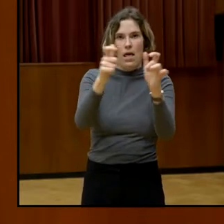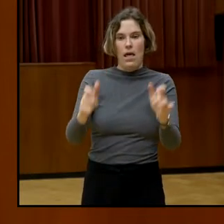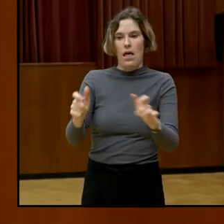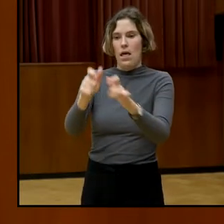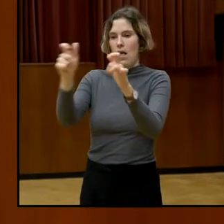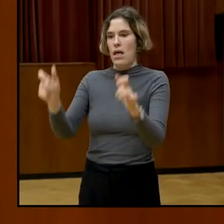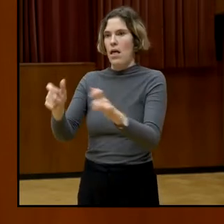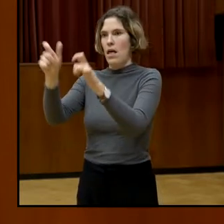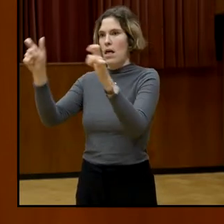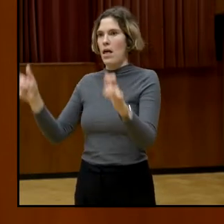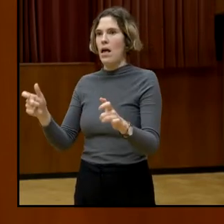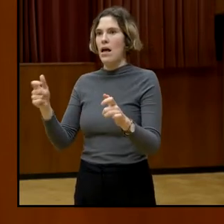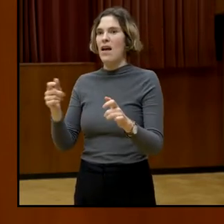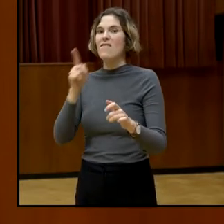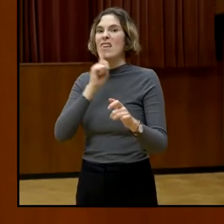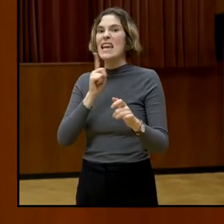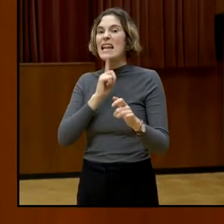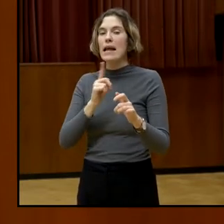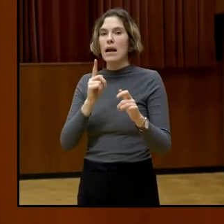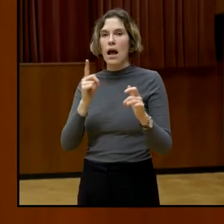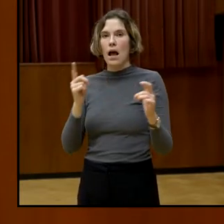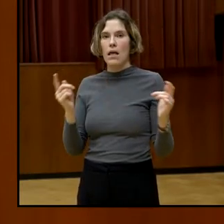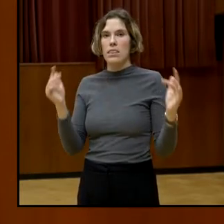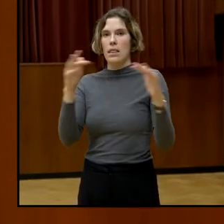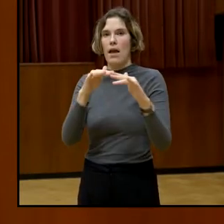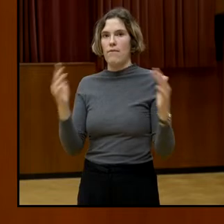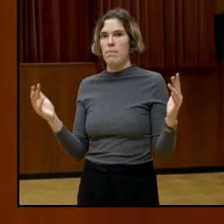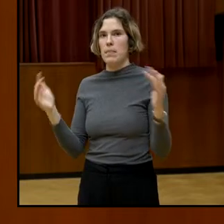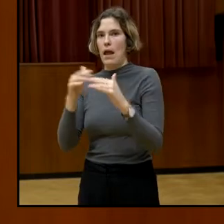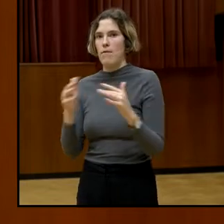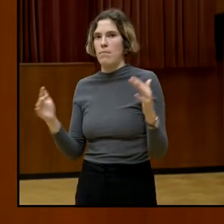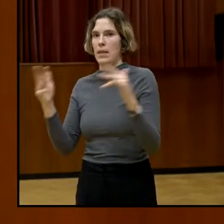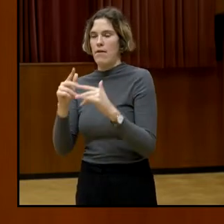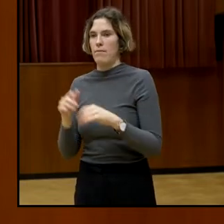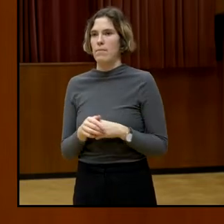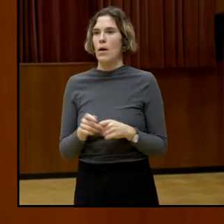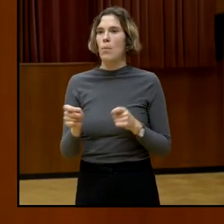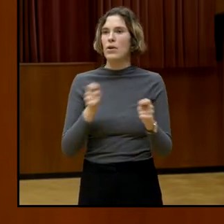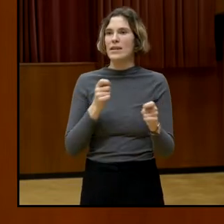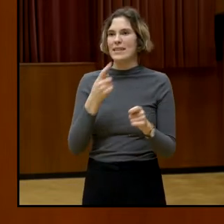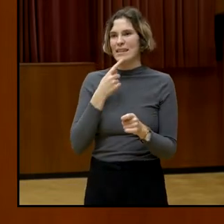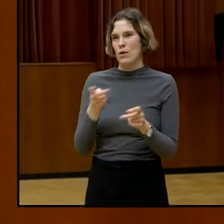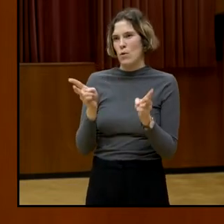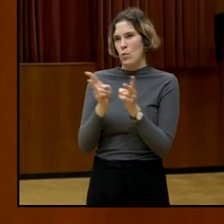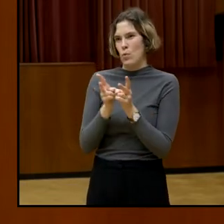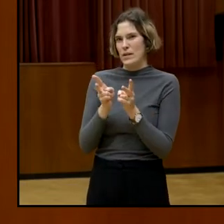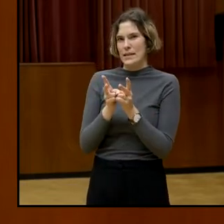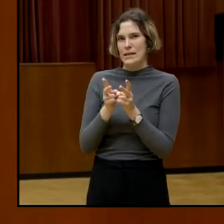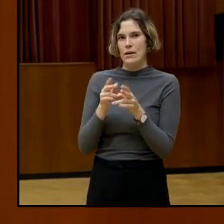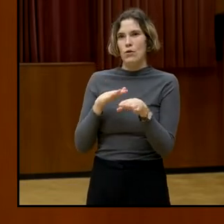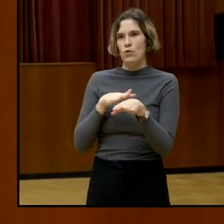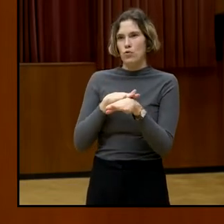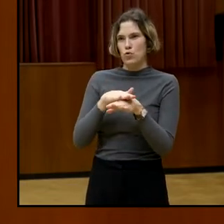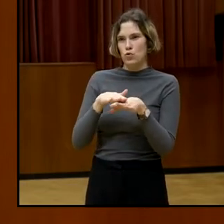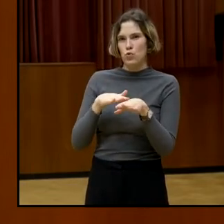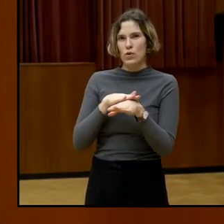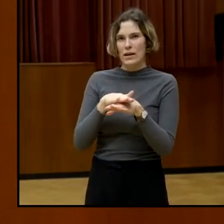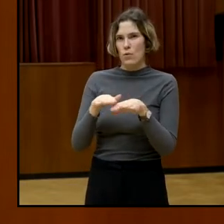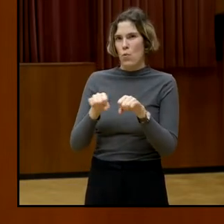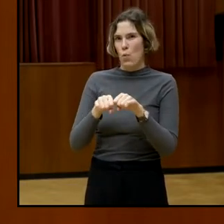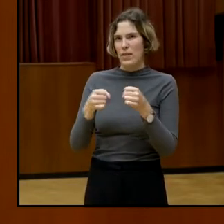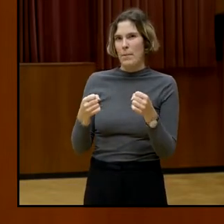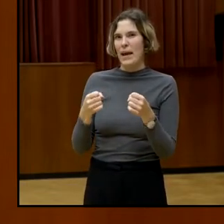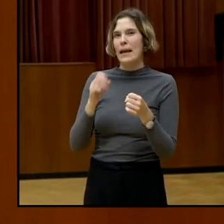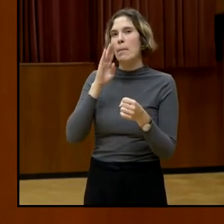Ich muss jetzt leider ganz kurz unterbrechen. Wäre es möglich, dass Sie die Frage noch einmal stellen und zwar mit Mikrofon